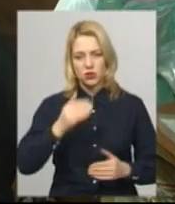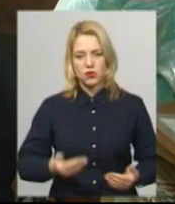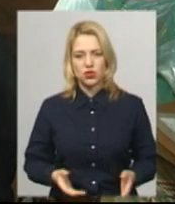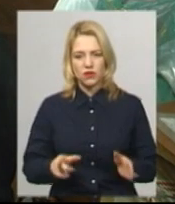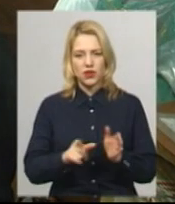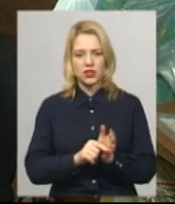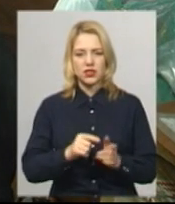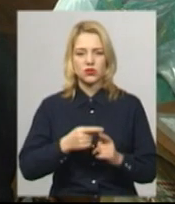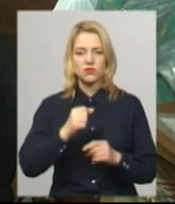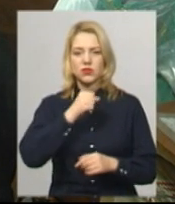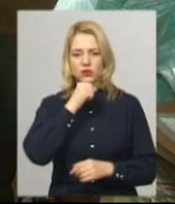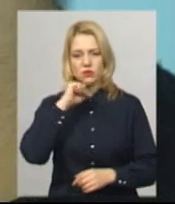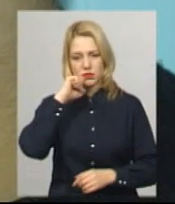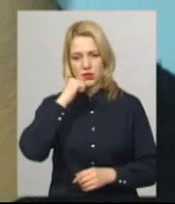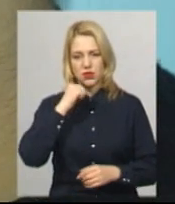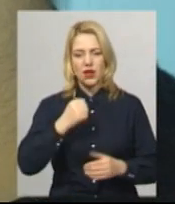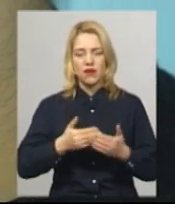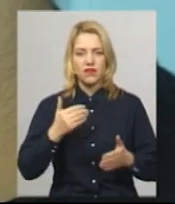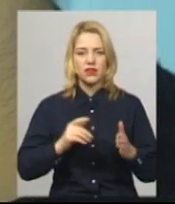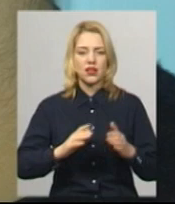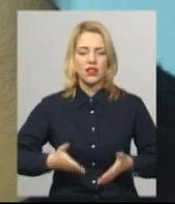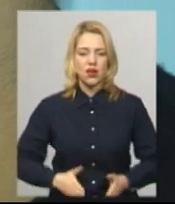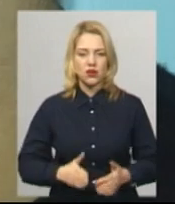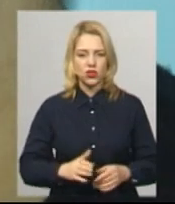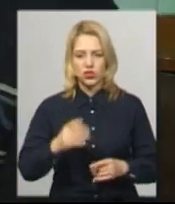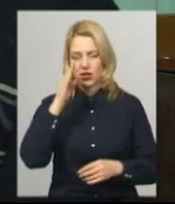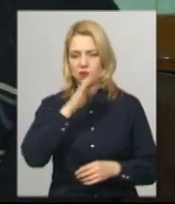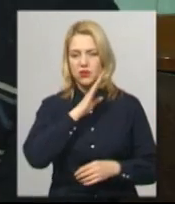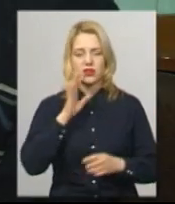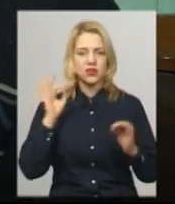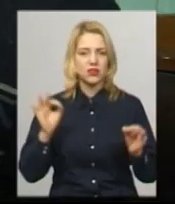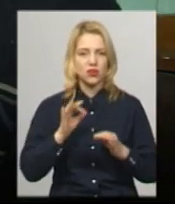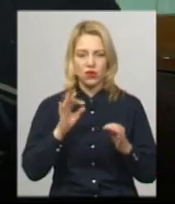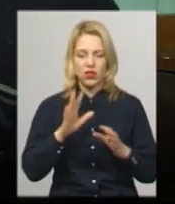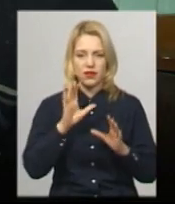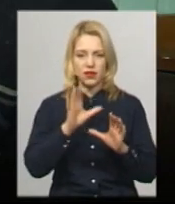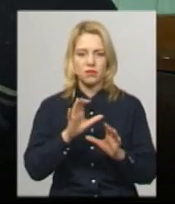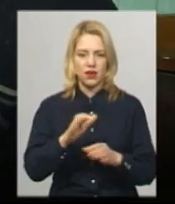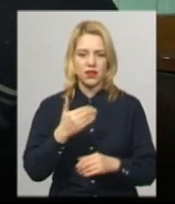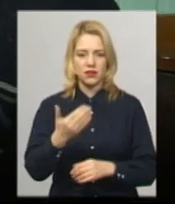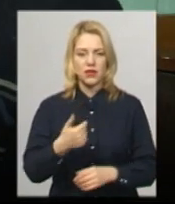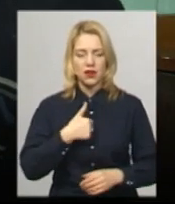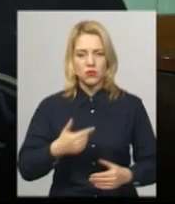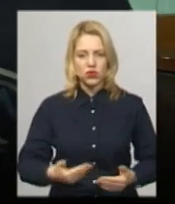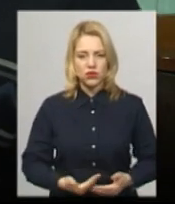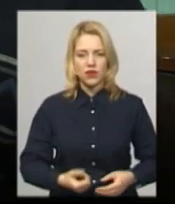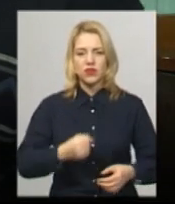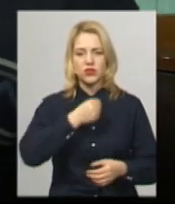бабусею і дідусем від народження. Зізнається, батьки про нього ніколи не дбали. Я проживаю з бабусію і з дідусем.